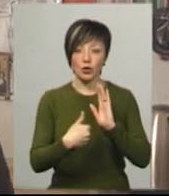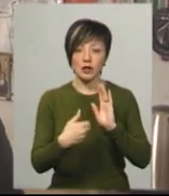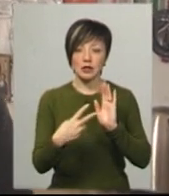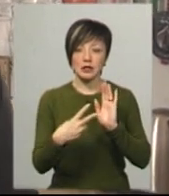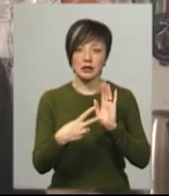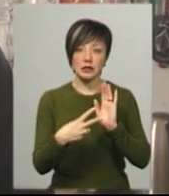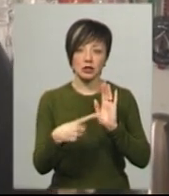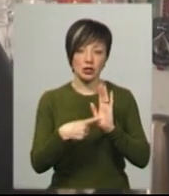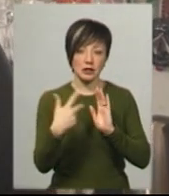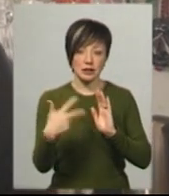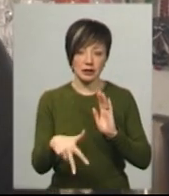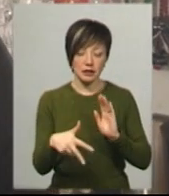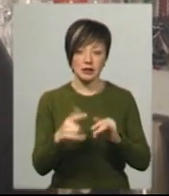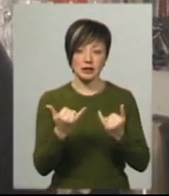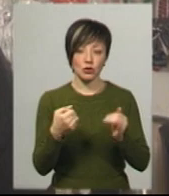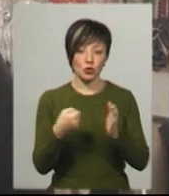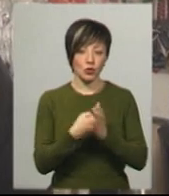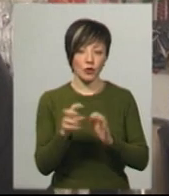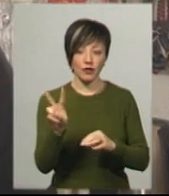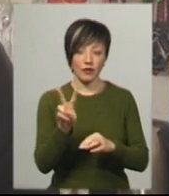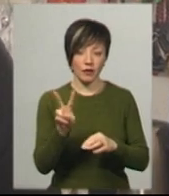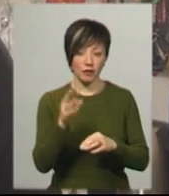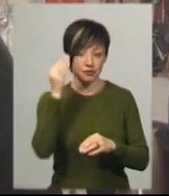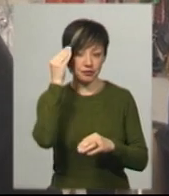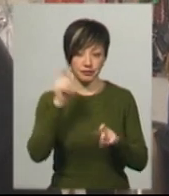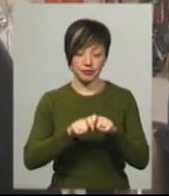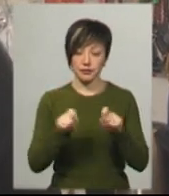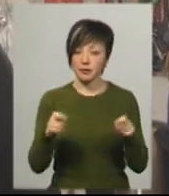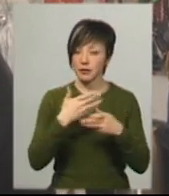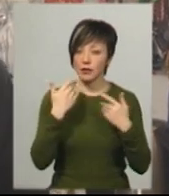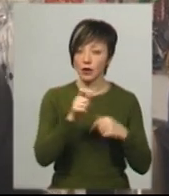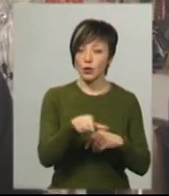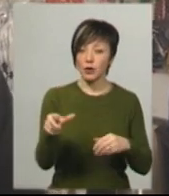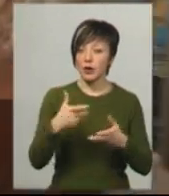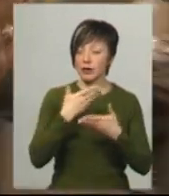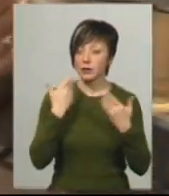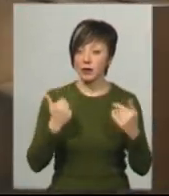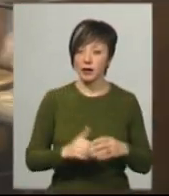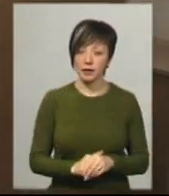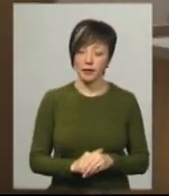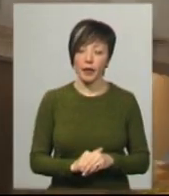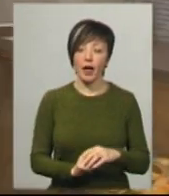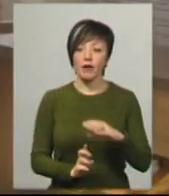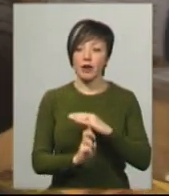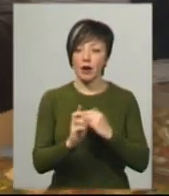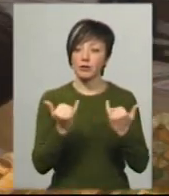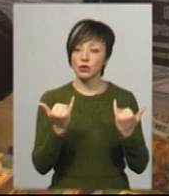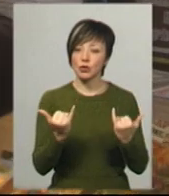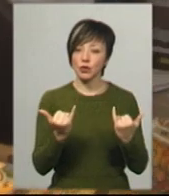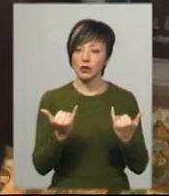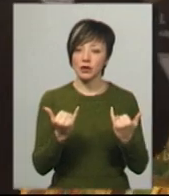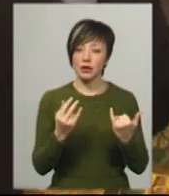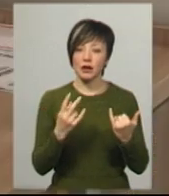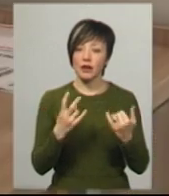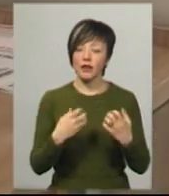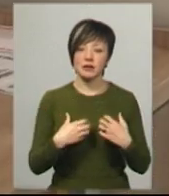до двох, то немає сенсу бути відкритими. Людей немає. Світлана Басиста каже, у храмі сьогодні не страшніше,